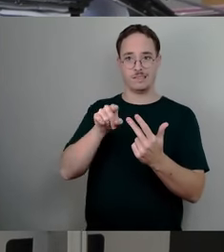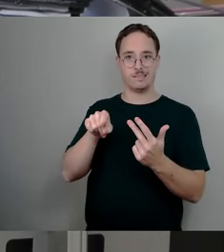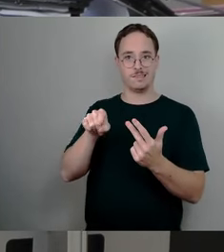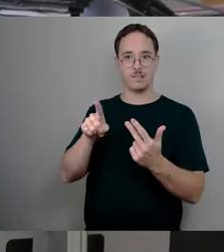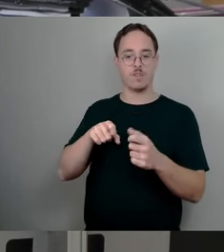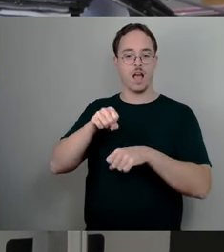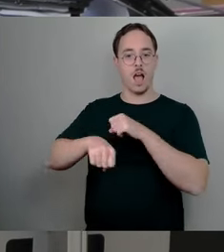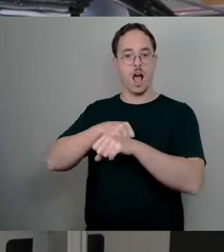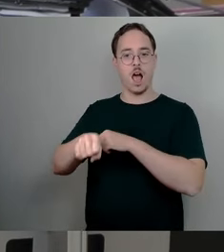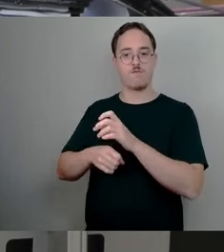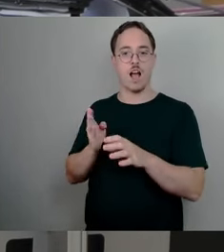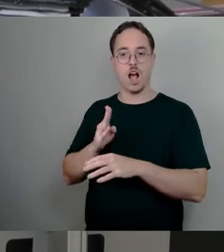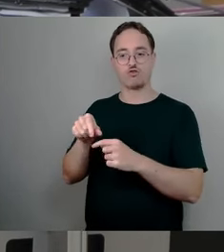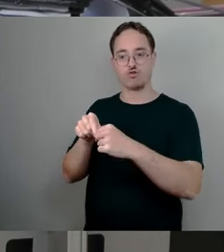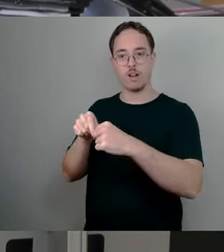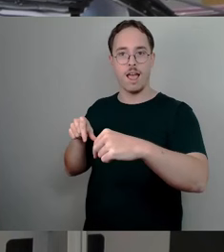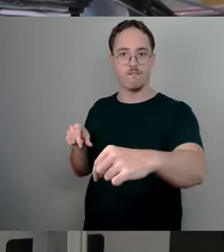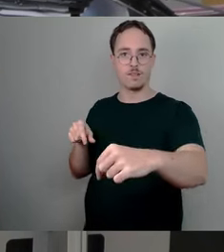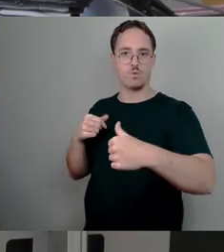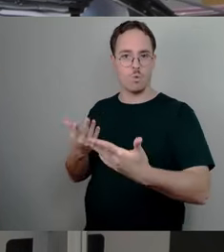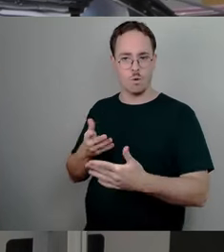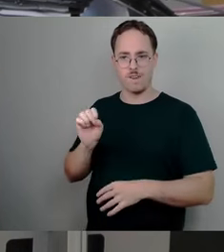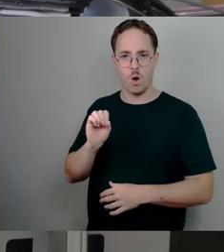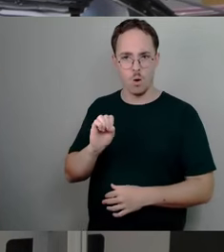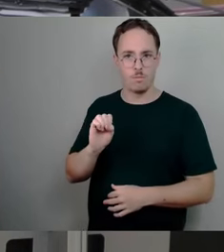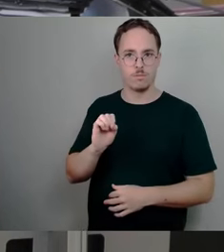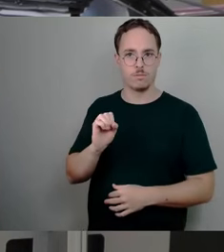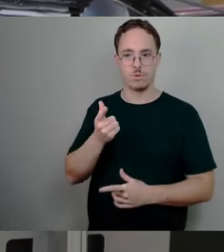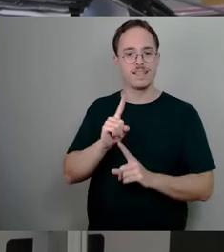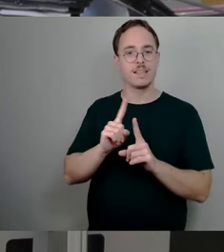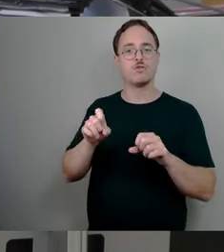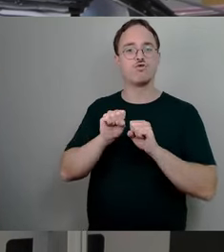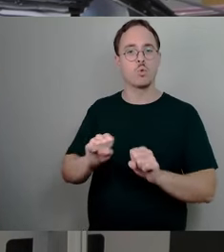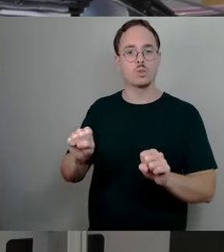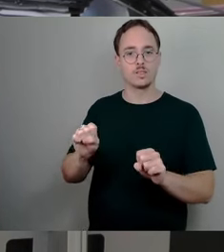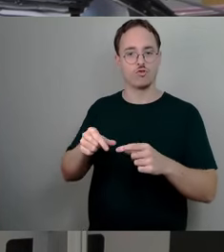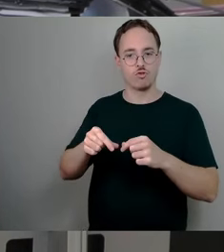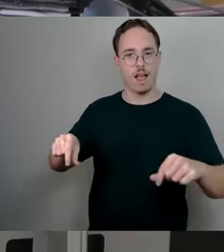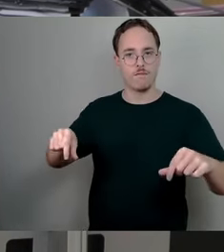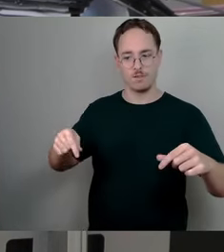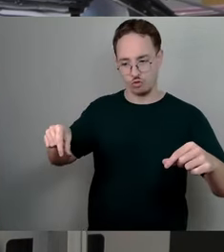und nicht als Fahrradschutzstreifen erfolgt, wohl wissend, dass dadurch Staueffekte erzielt werden?